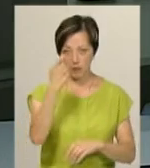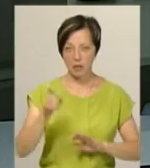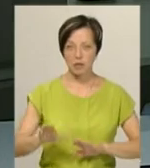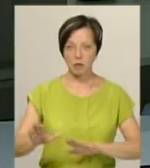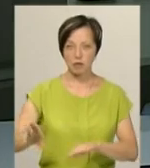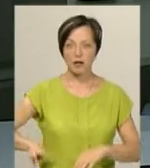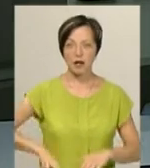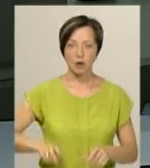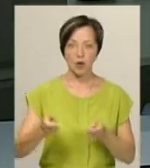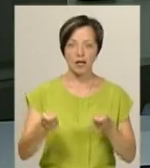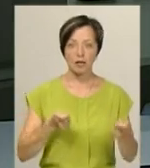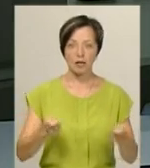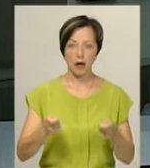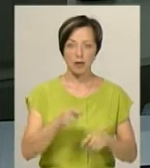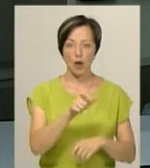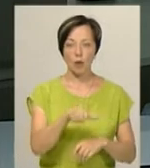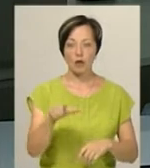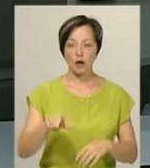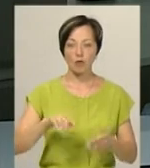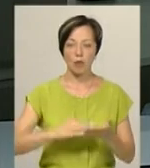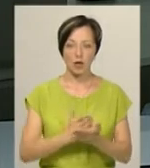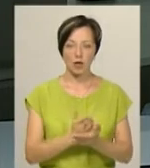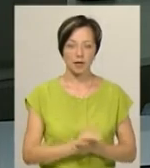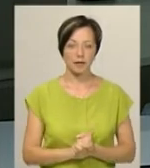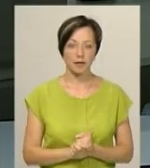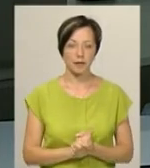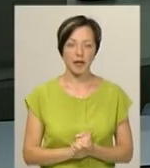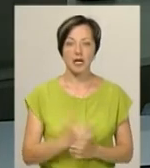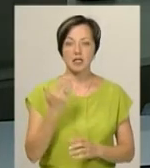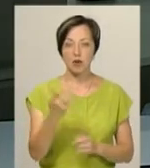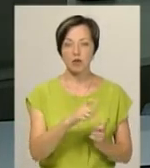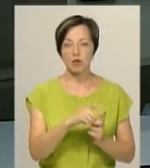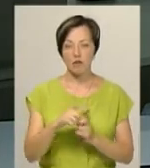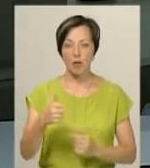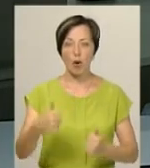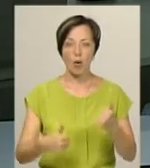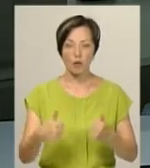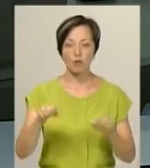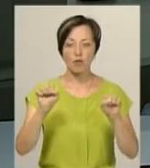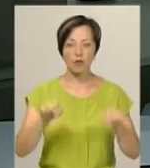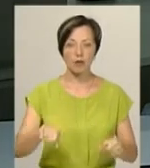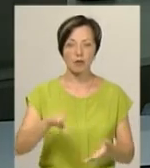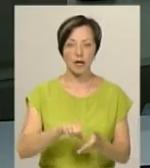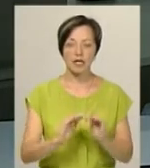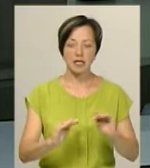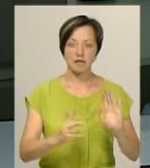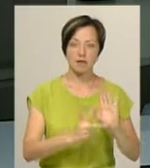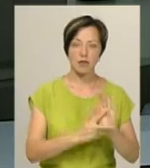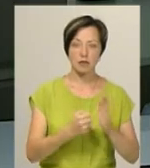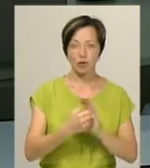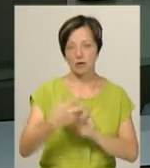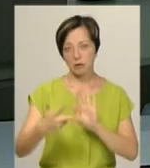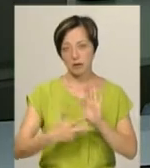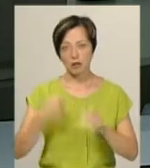заступник директора Департаменту гуманітарної політики Петро Гаврилюк. За його словами, у конкурсі можуть брати участь діти від 8 до